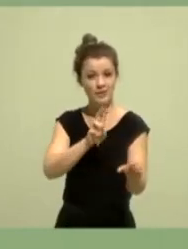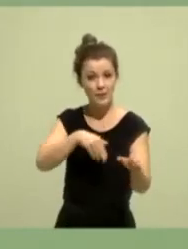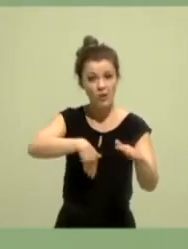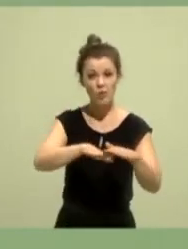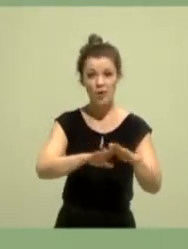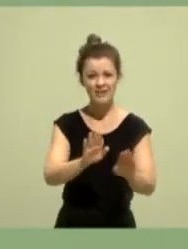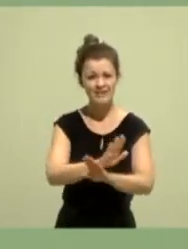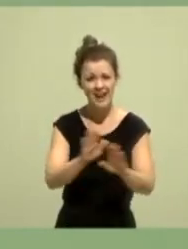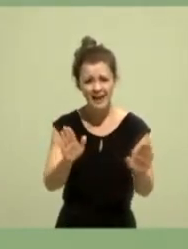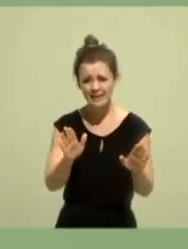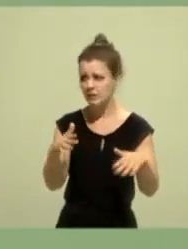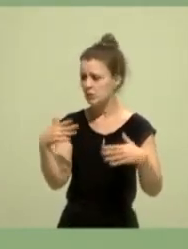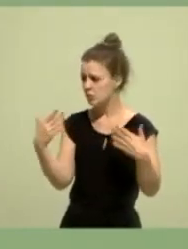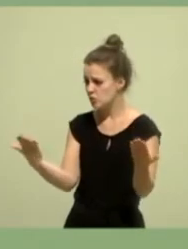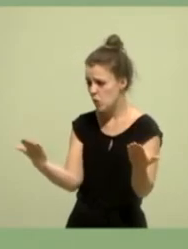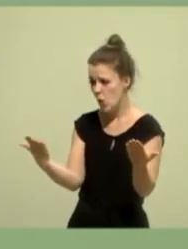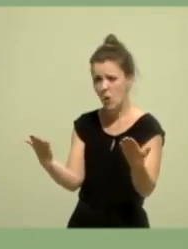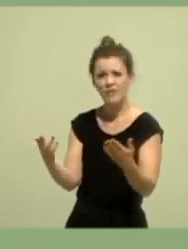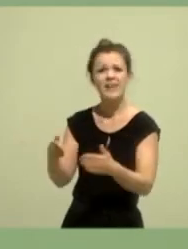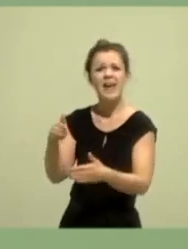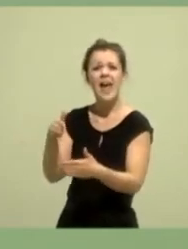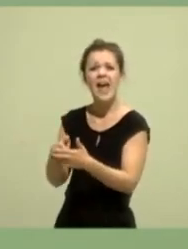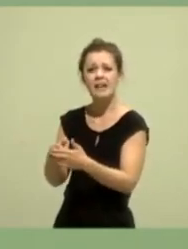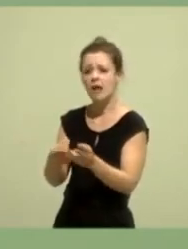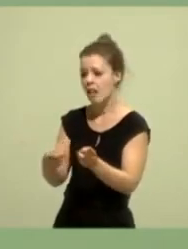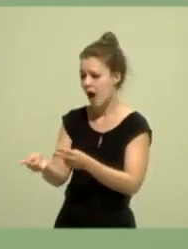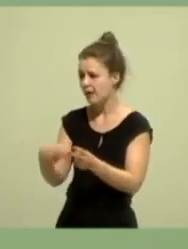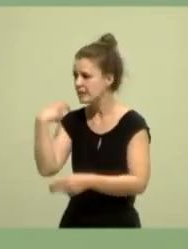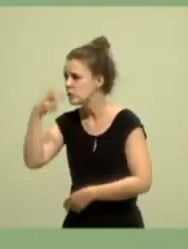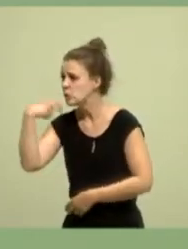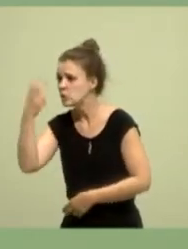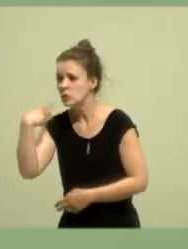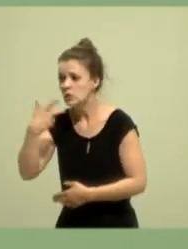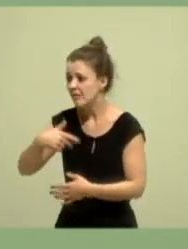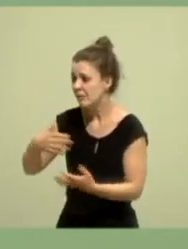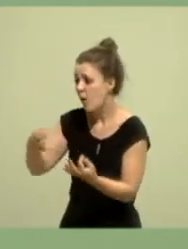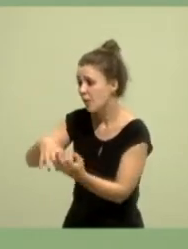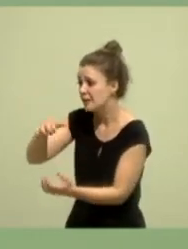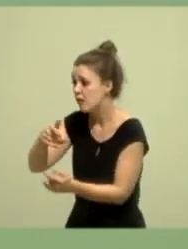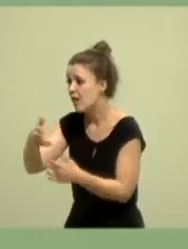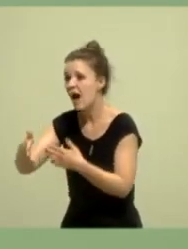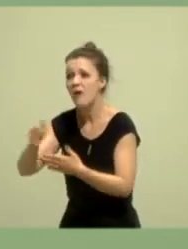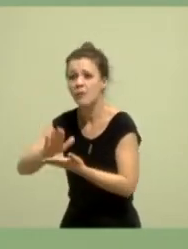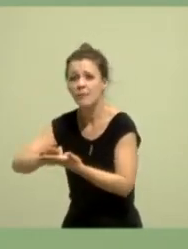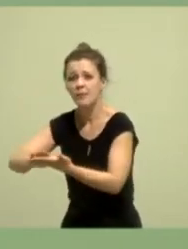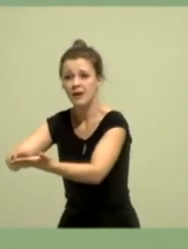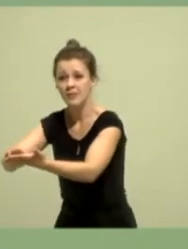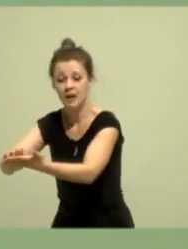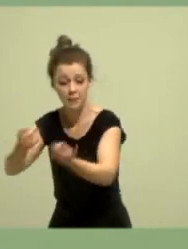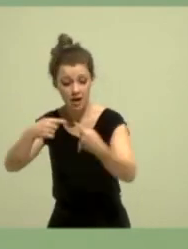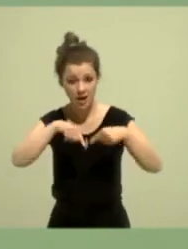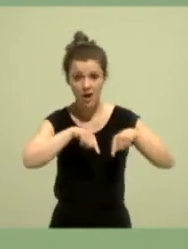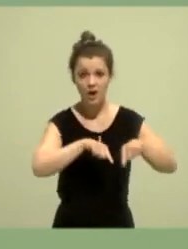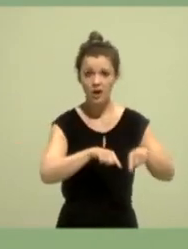Atommüllendlager mit endlichen Ressourcen suchen und dabei aber in Atomindustrien, in denen weiterhin unendlich Atommüll anfällt,